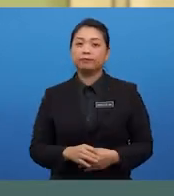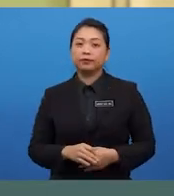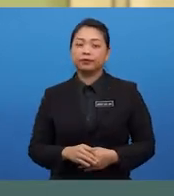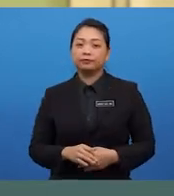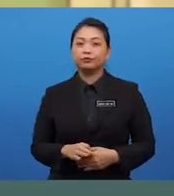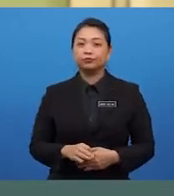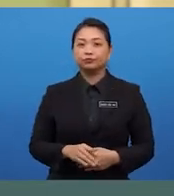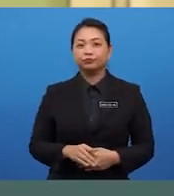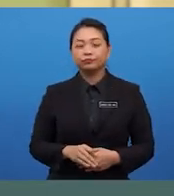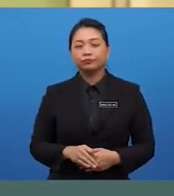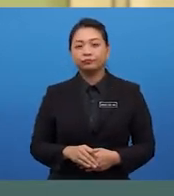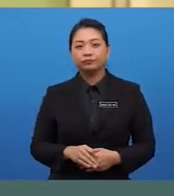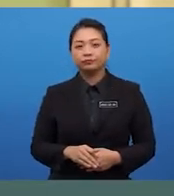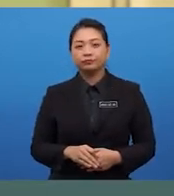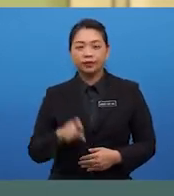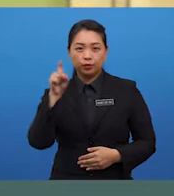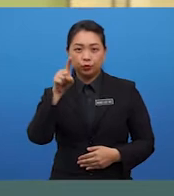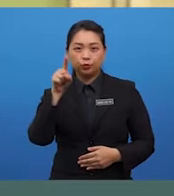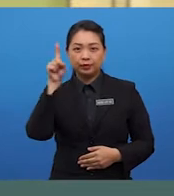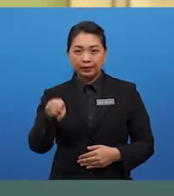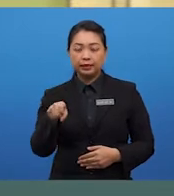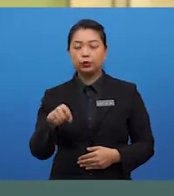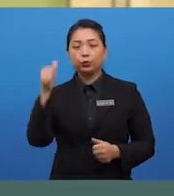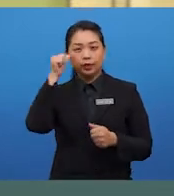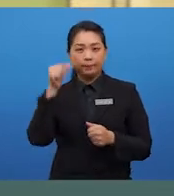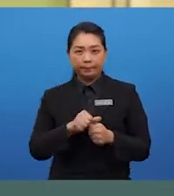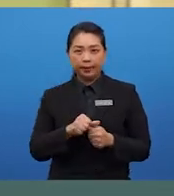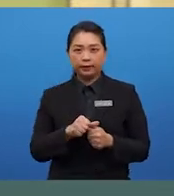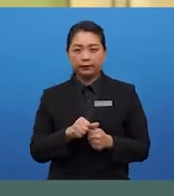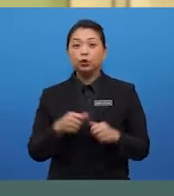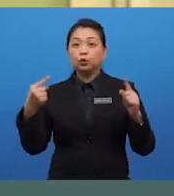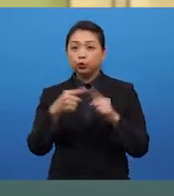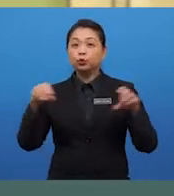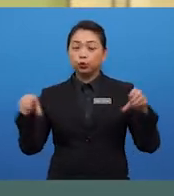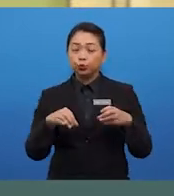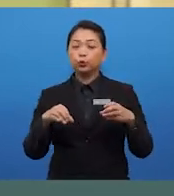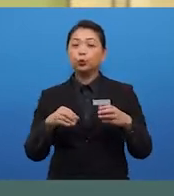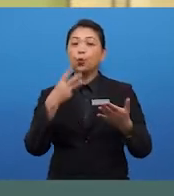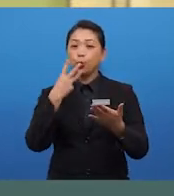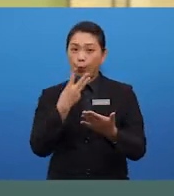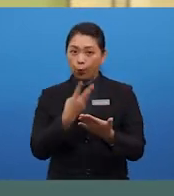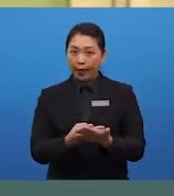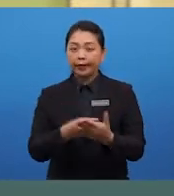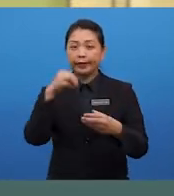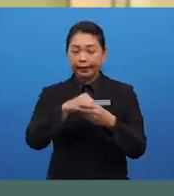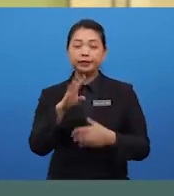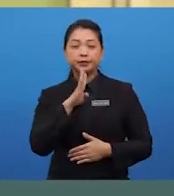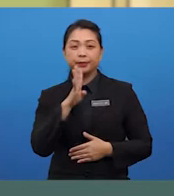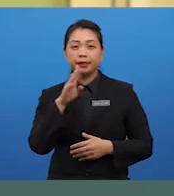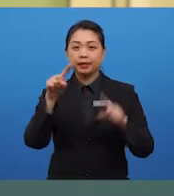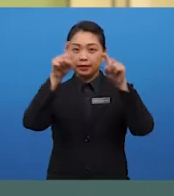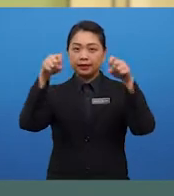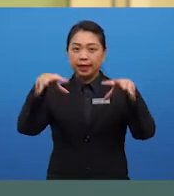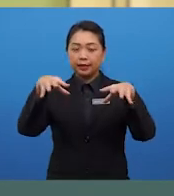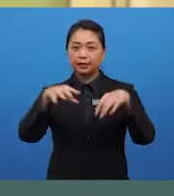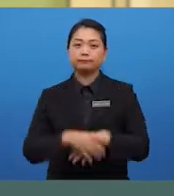you need to remember in order to do well in a speaking test?